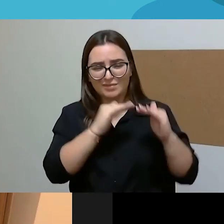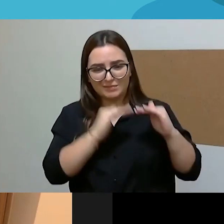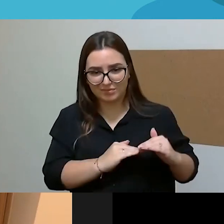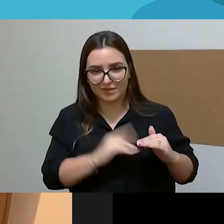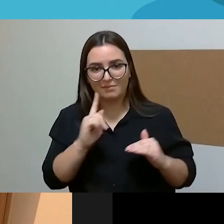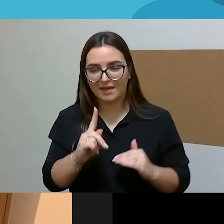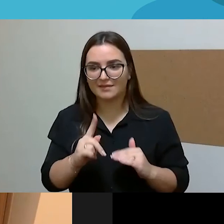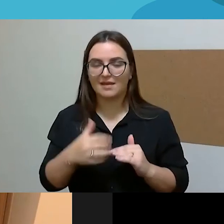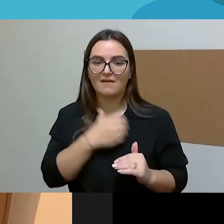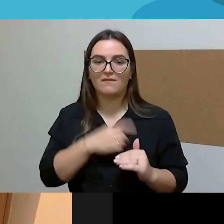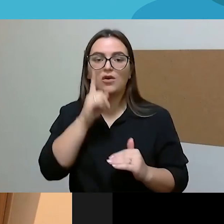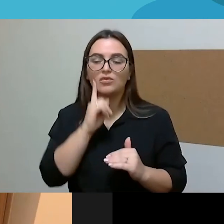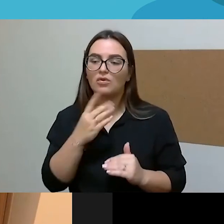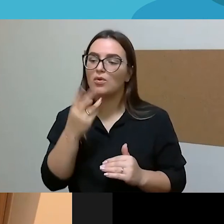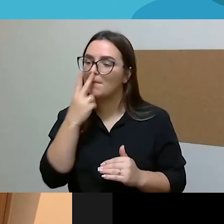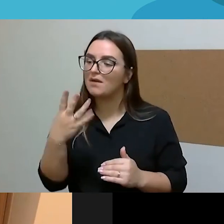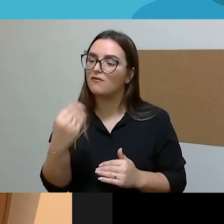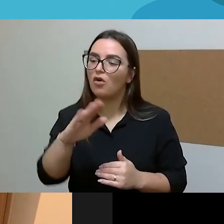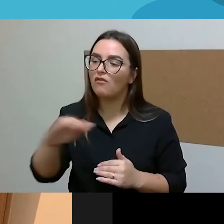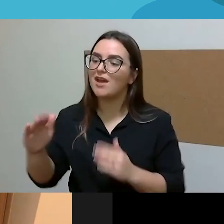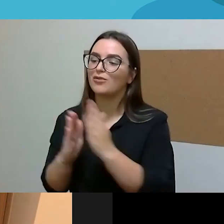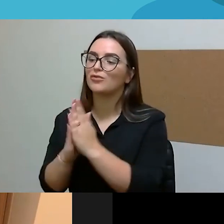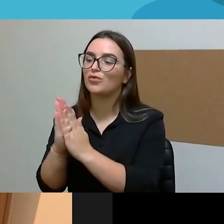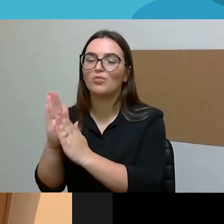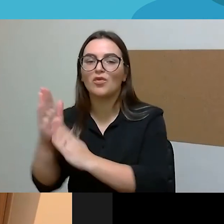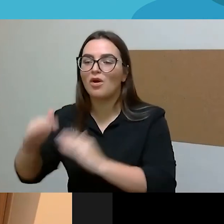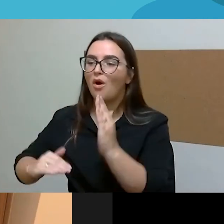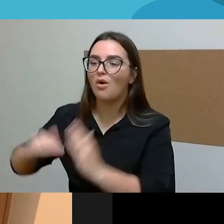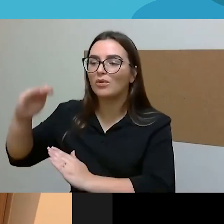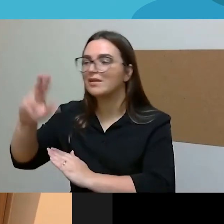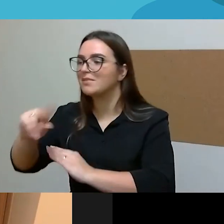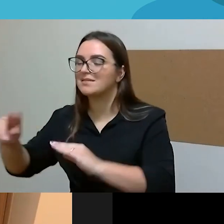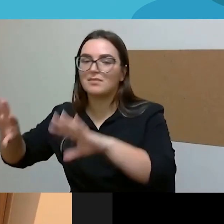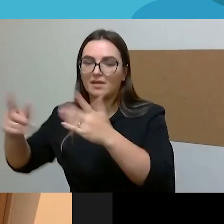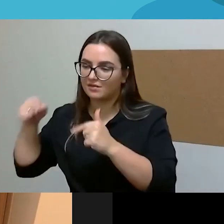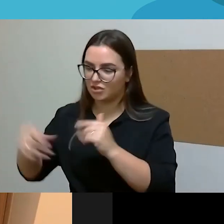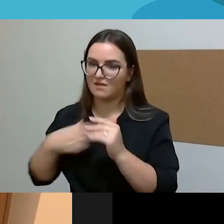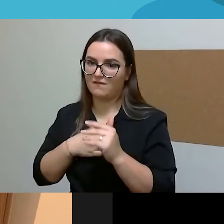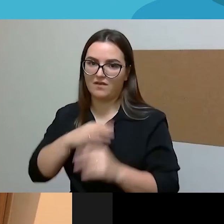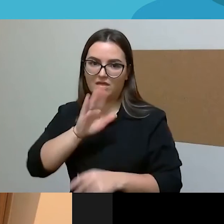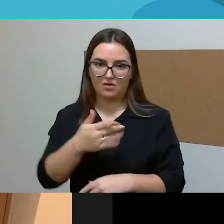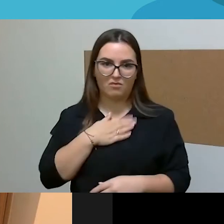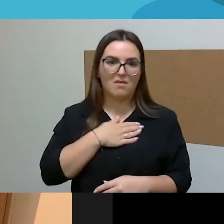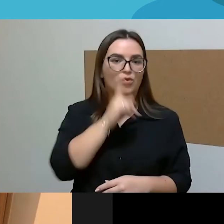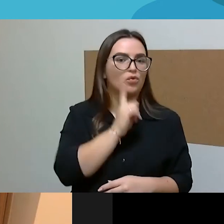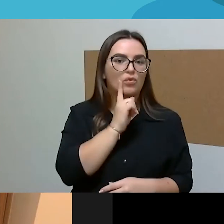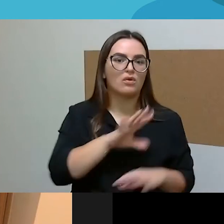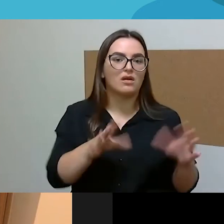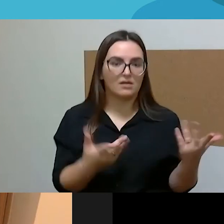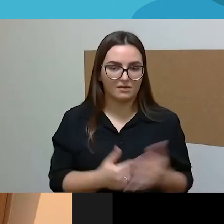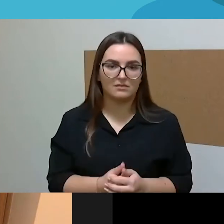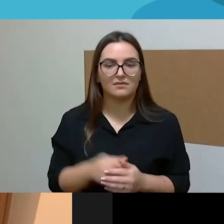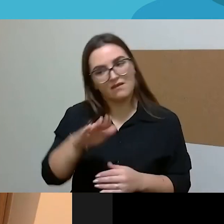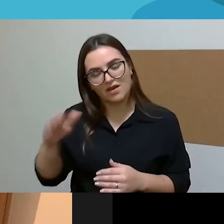matyti savo vaikų, tobulėjimą, augimą, siekmę yra daug svarbėsnis. Ir jisai netampa svarbėsniu už tavo